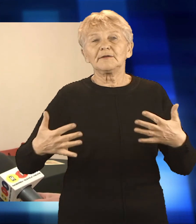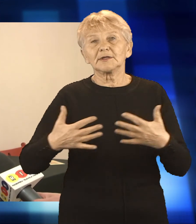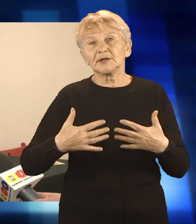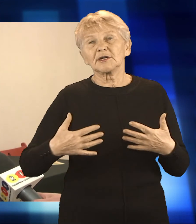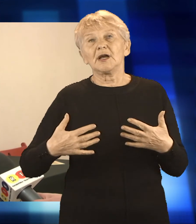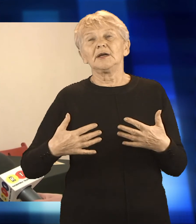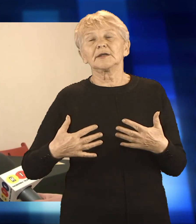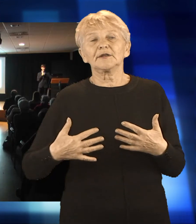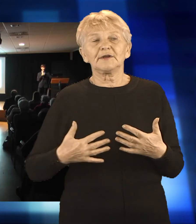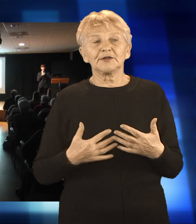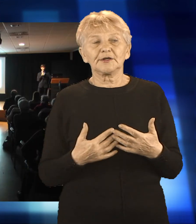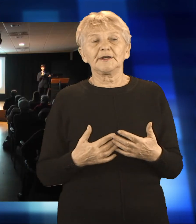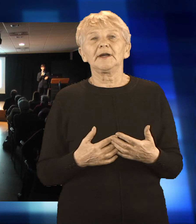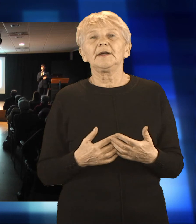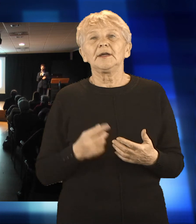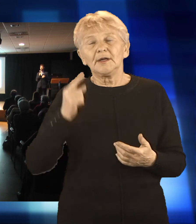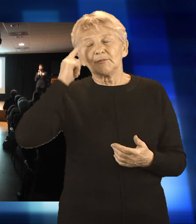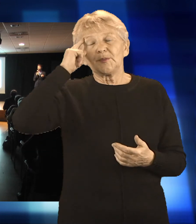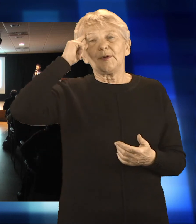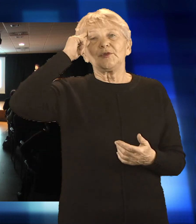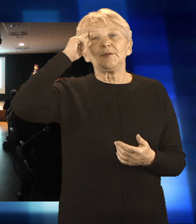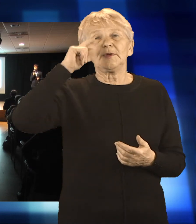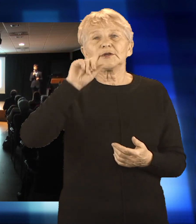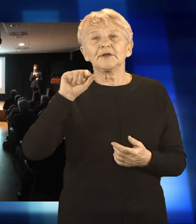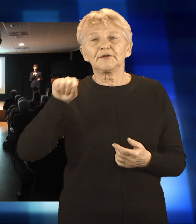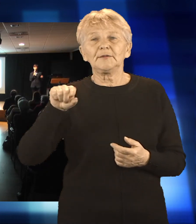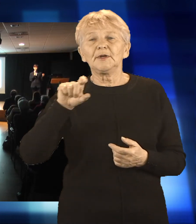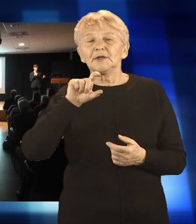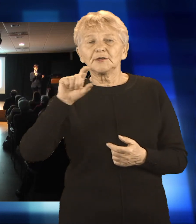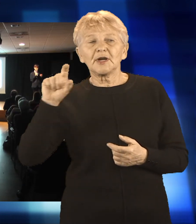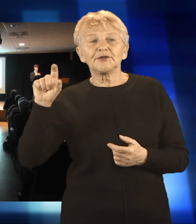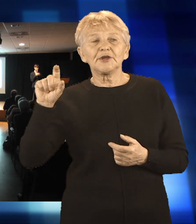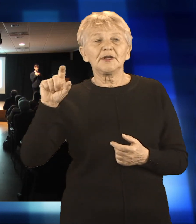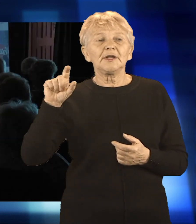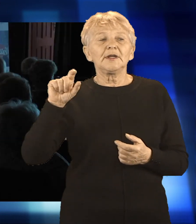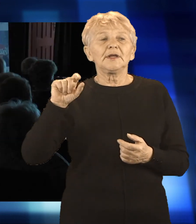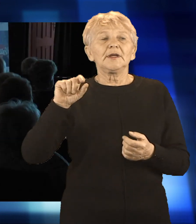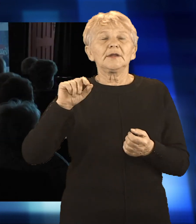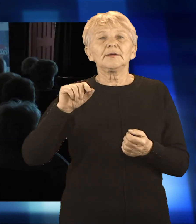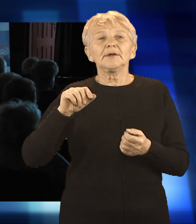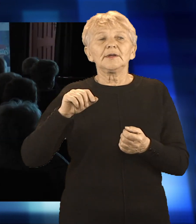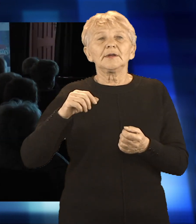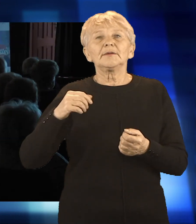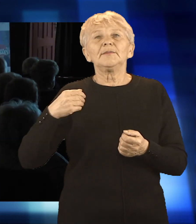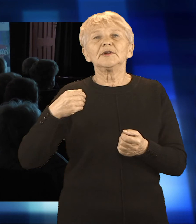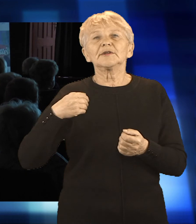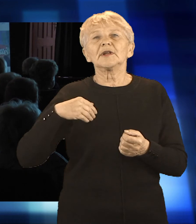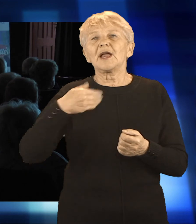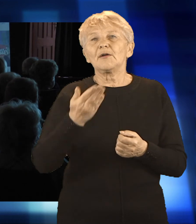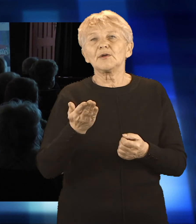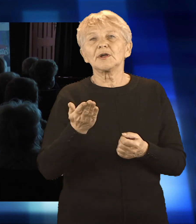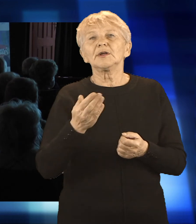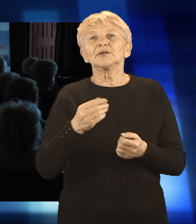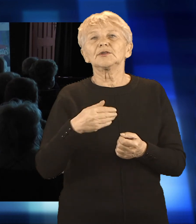przez nas. Przypomnijmy też, że podczas ubiegłorocznego forum laurem wyróżniony został wicestarosta Marek